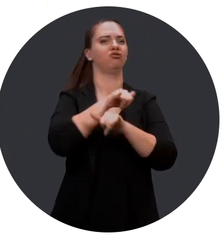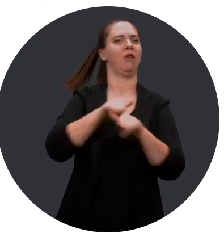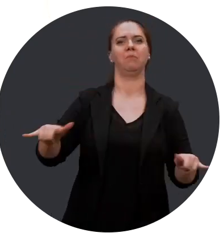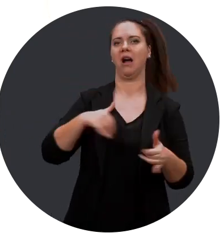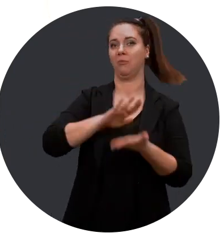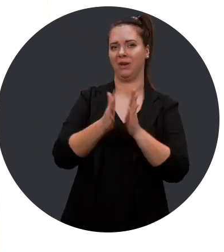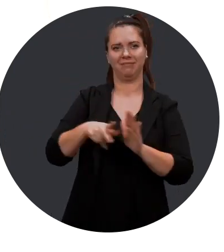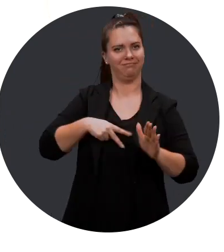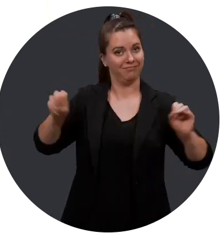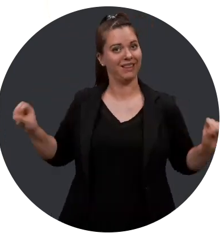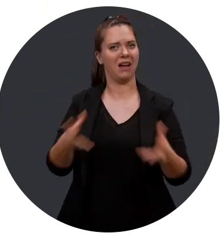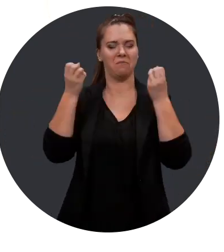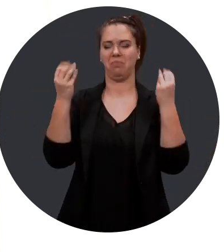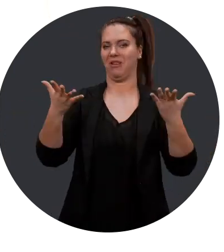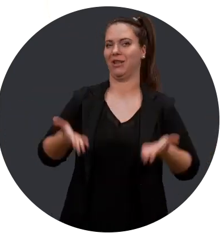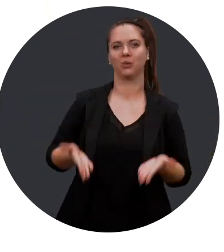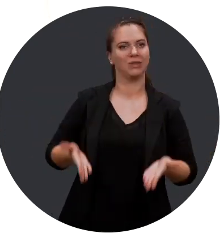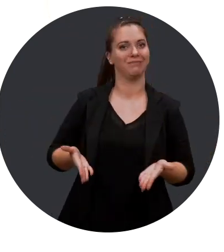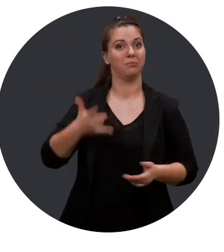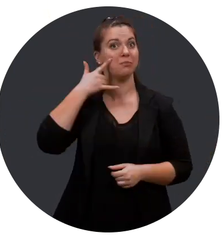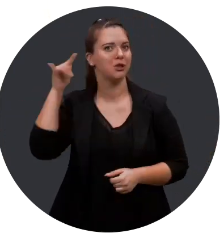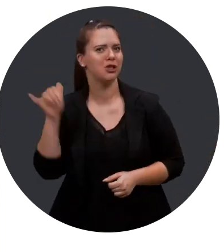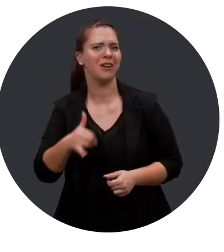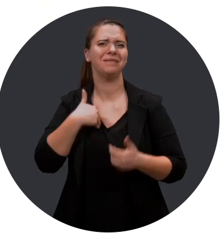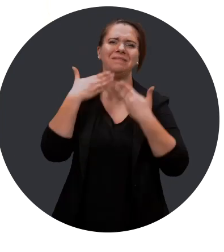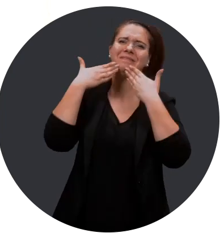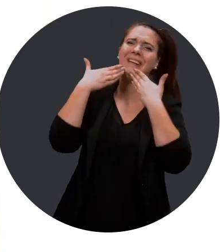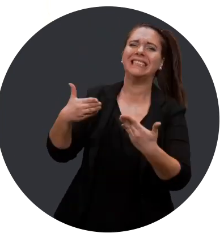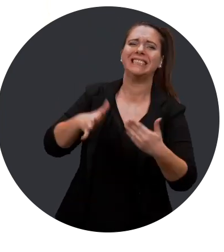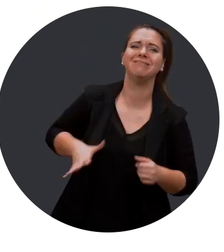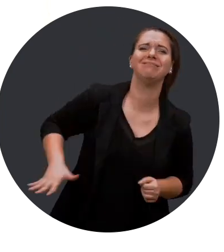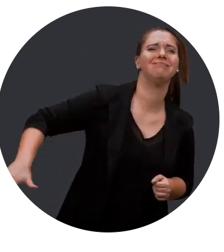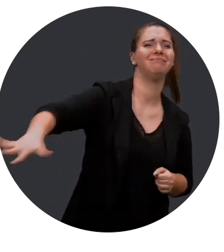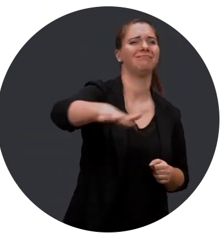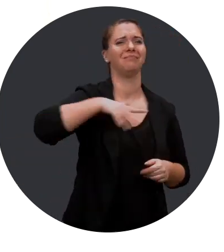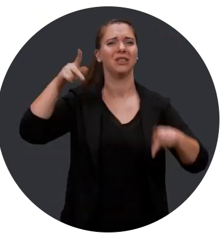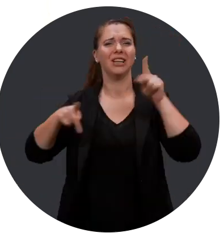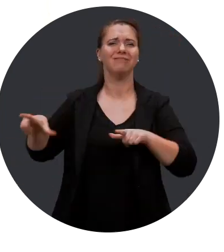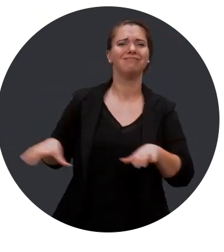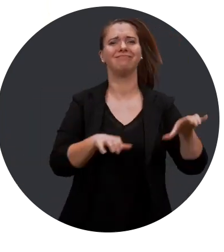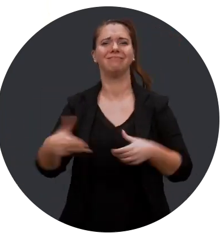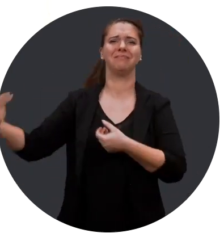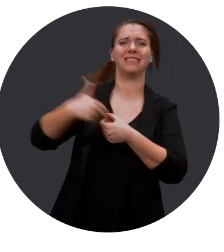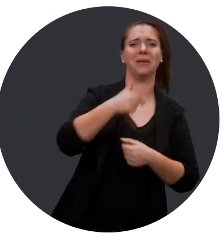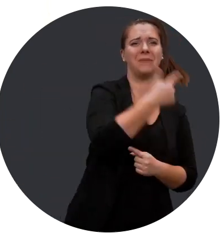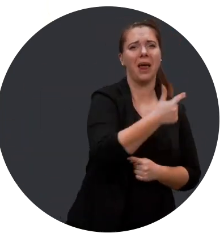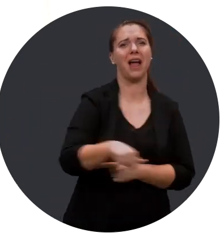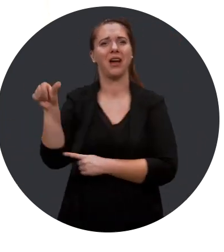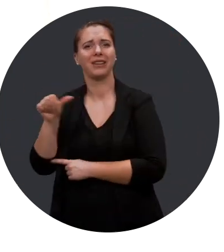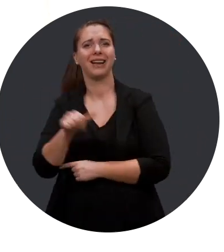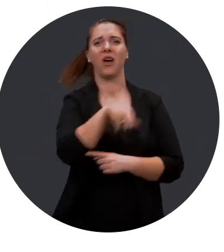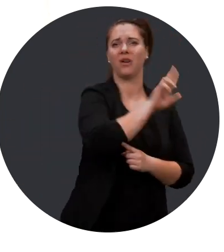équipe, jamais j'aurais amené la compagnie où elle est aujourd'hui. C'est pourquoi je tiens à remercier du fond du cœur mes interprètes,